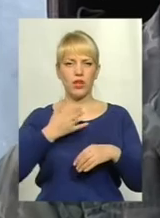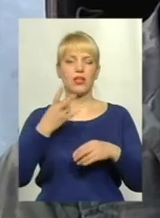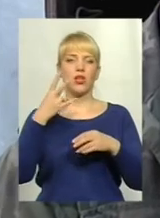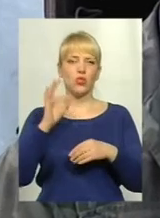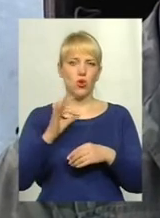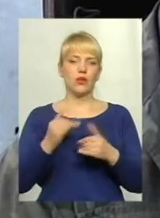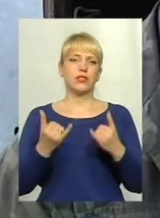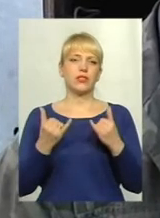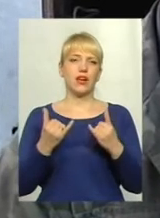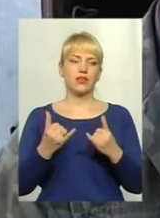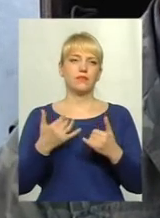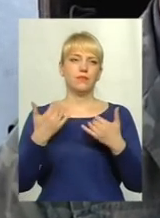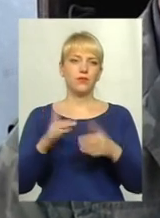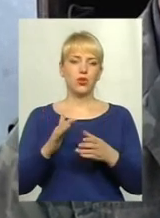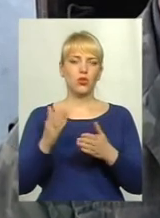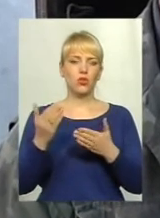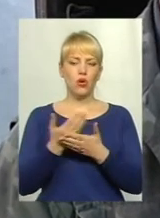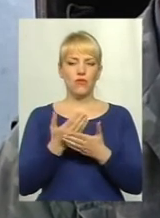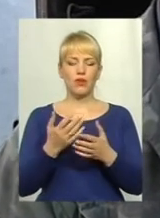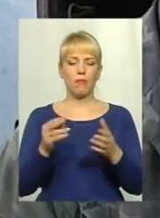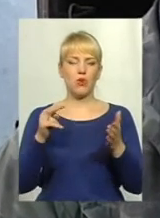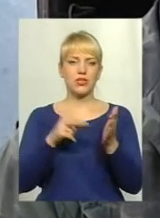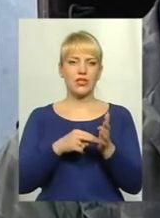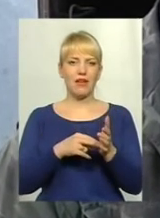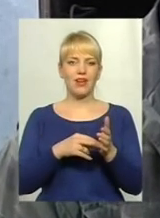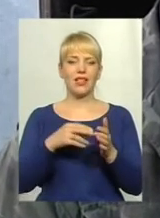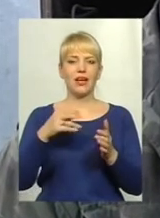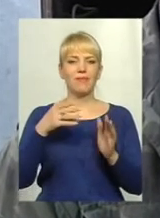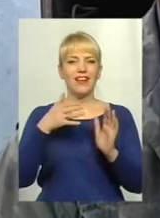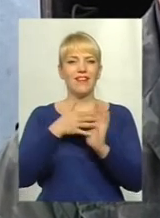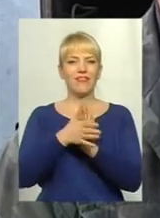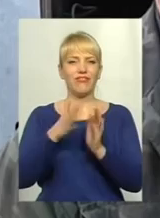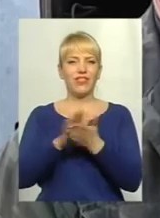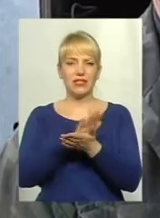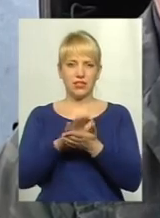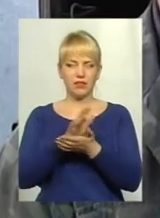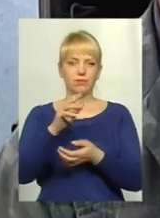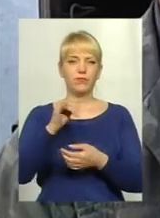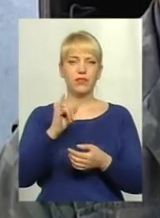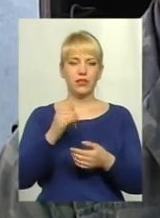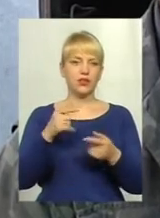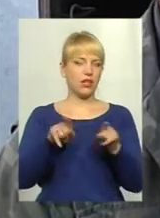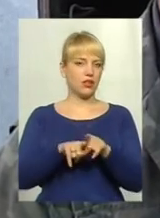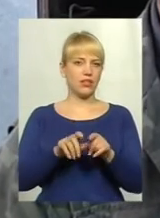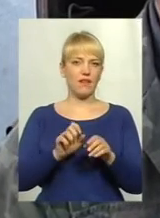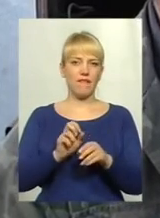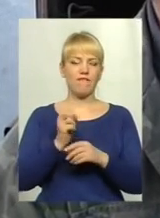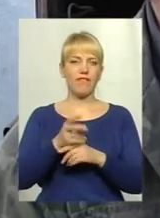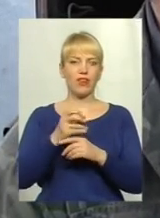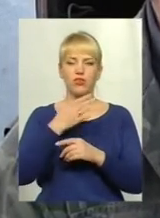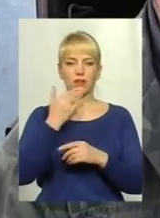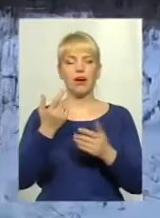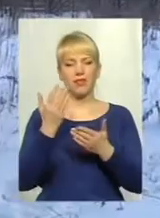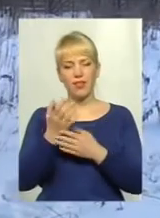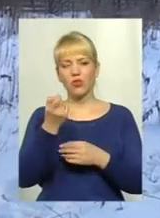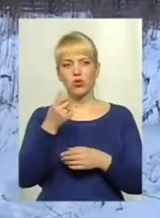устранено. Поставили фільтри циклони зараз і вже таких викидів у нас немає. Ну, там дим такий